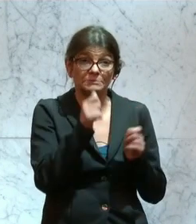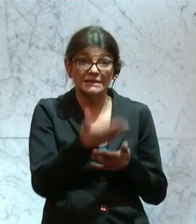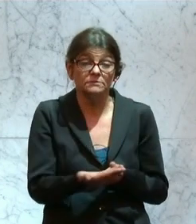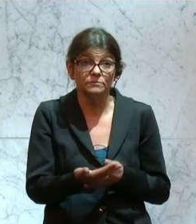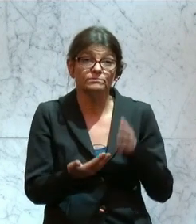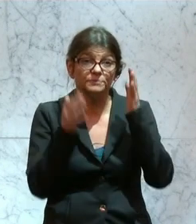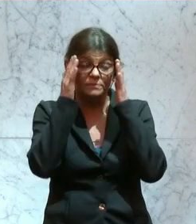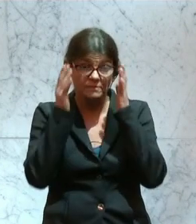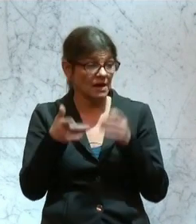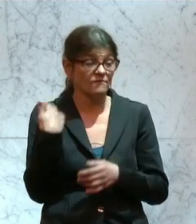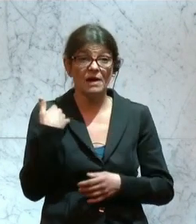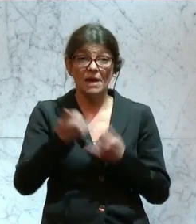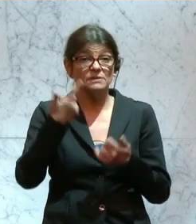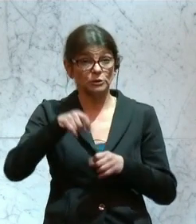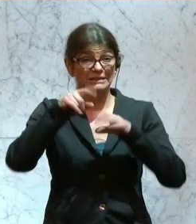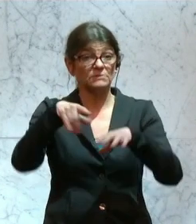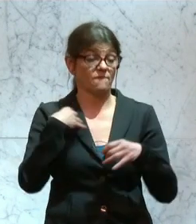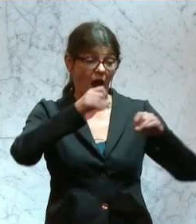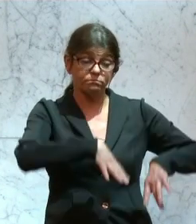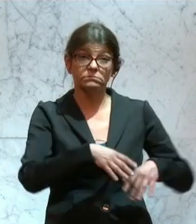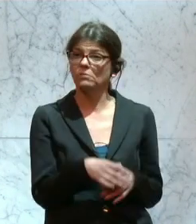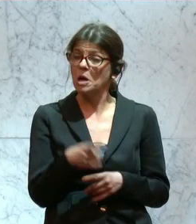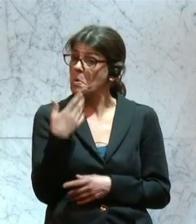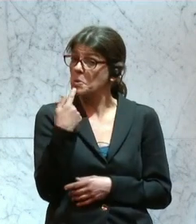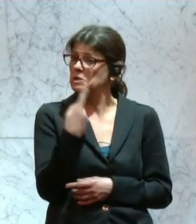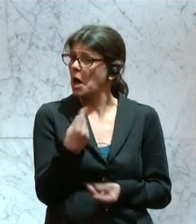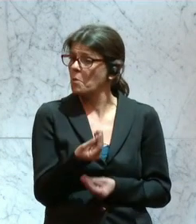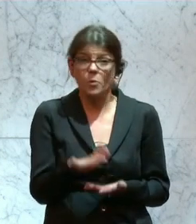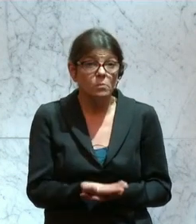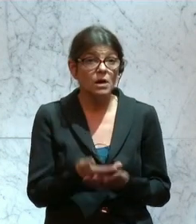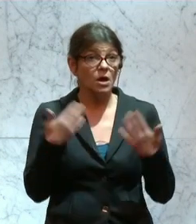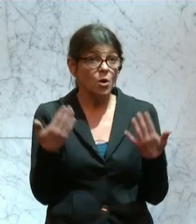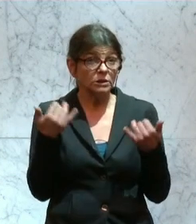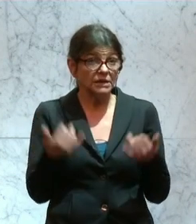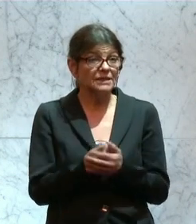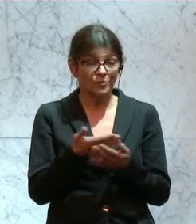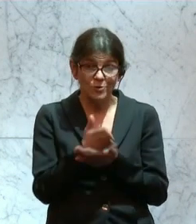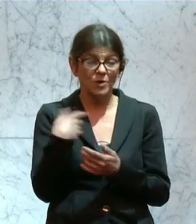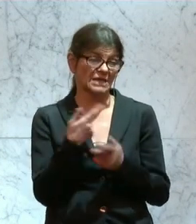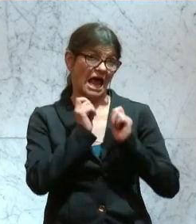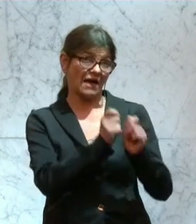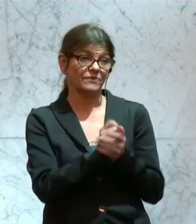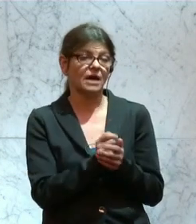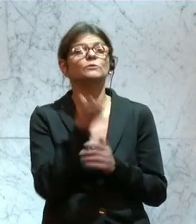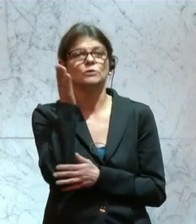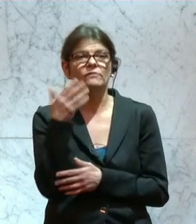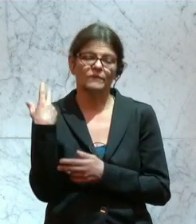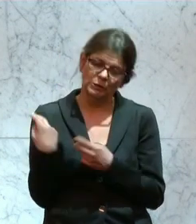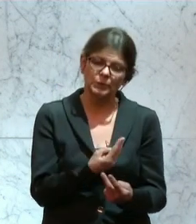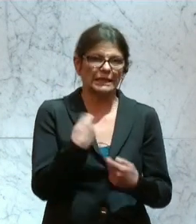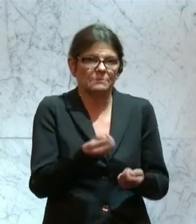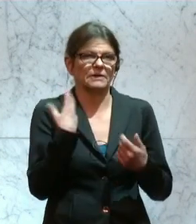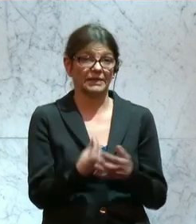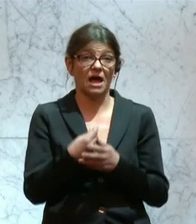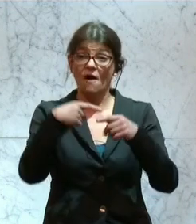wurde 2017 abgeschafft, ohne Angabe von Gründen und wird es eben aufgrund unseres Antrags hinkünftig wiedergeben,